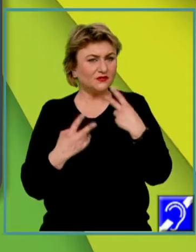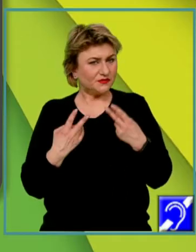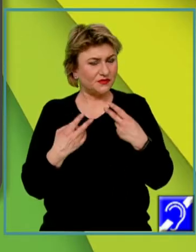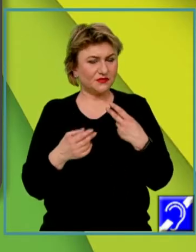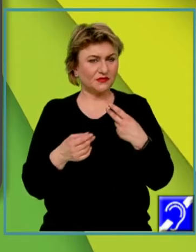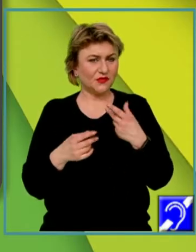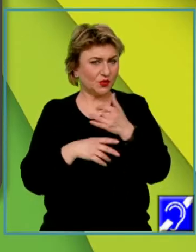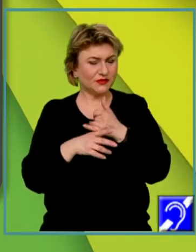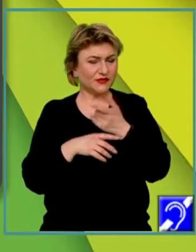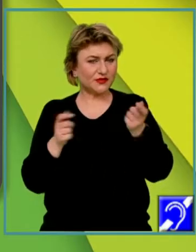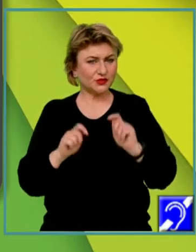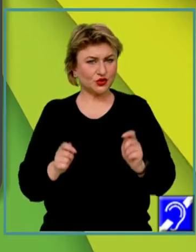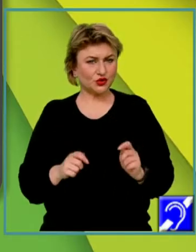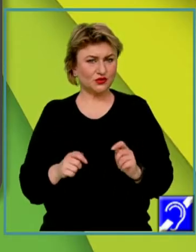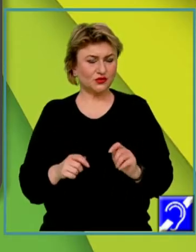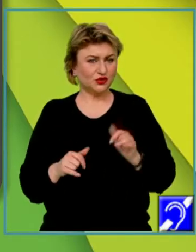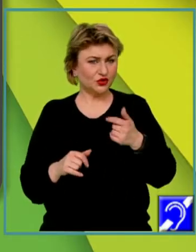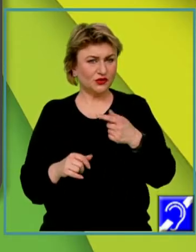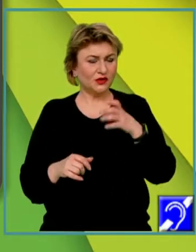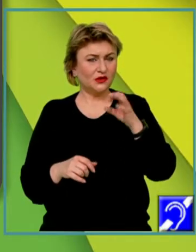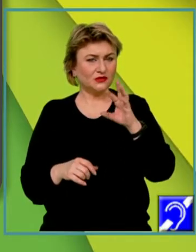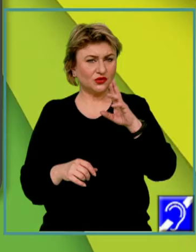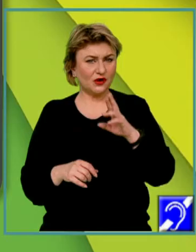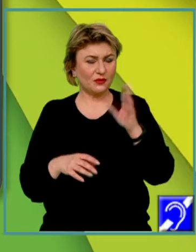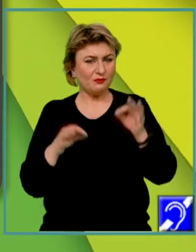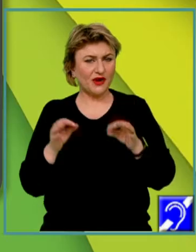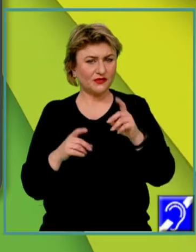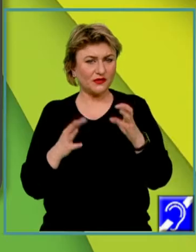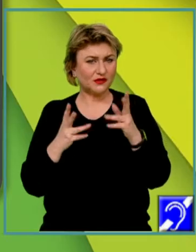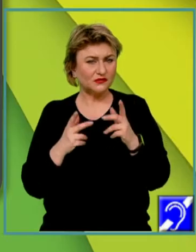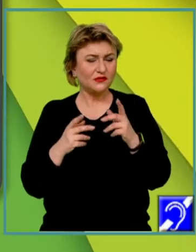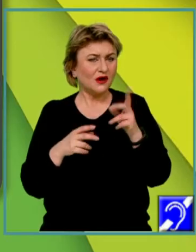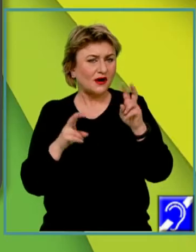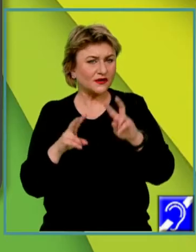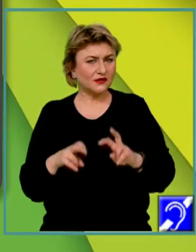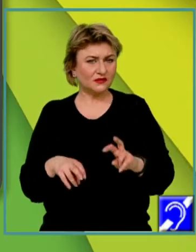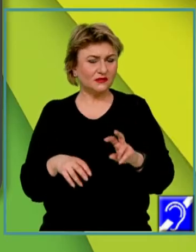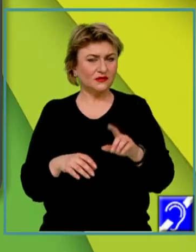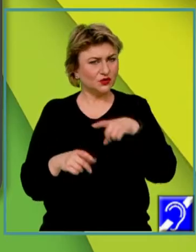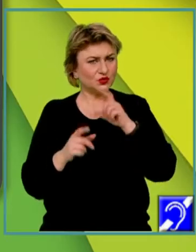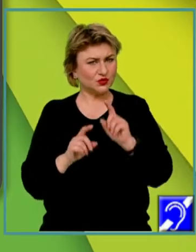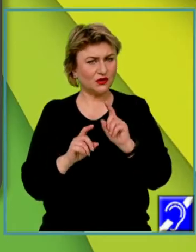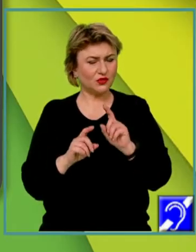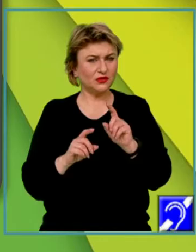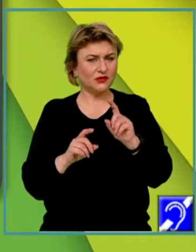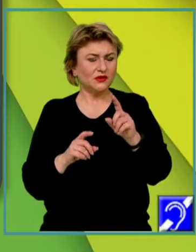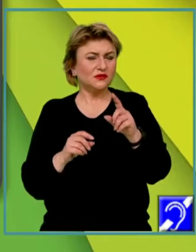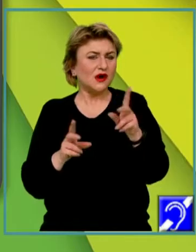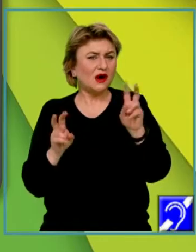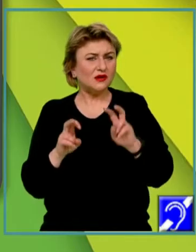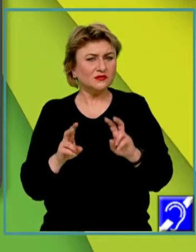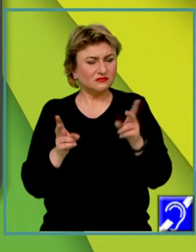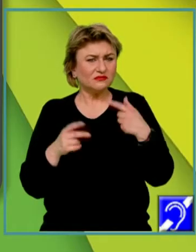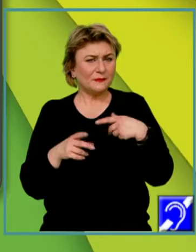cadrul observării sociologice. Chestionarul, planul de anchetă și interviul sunt instrumente ale anchetei sociologice.